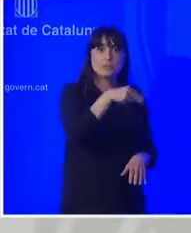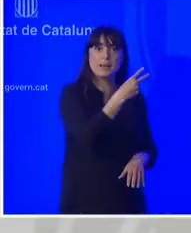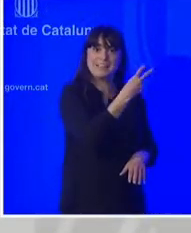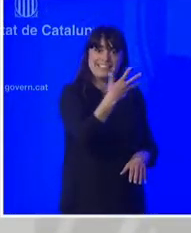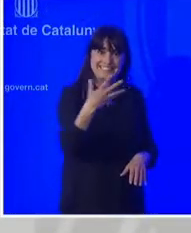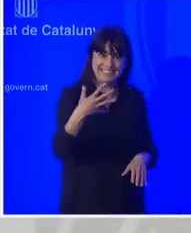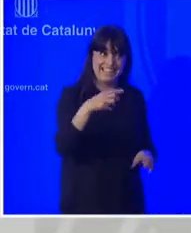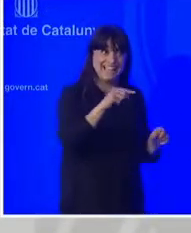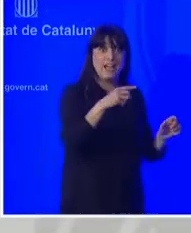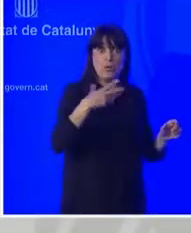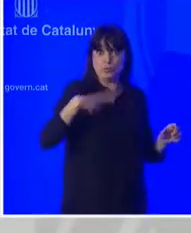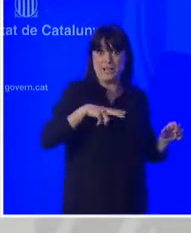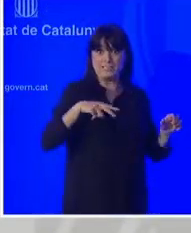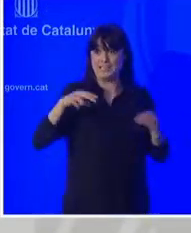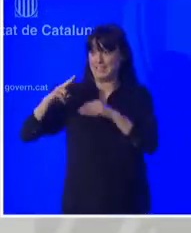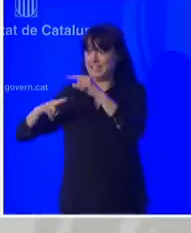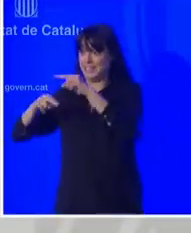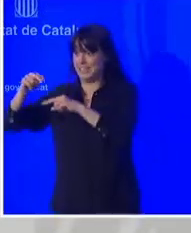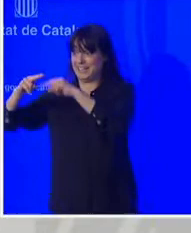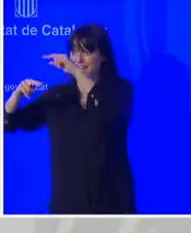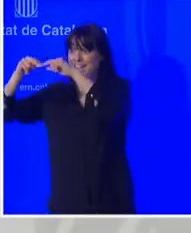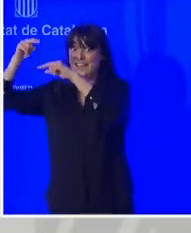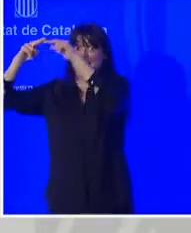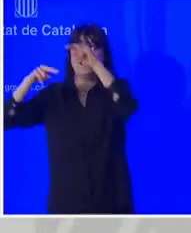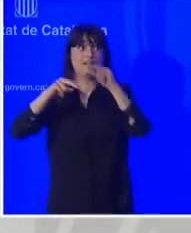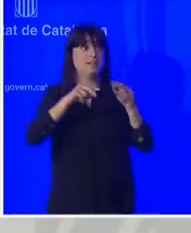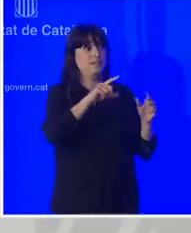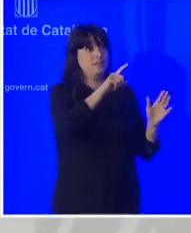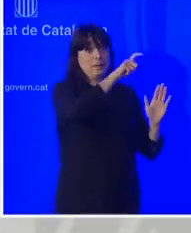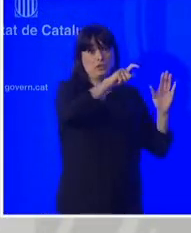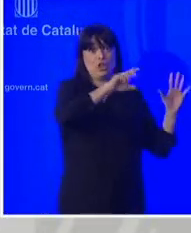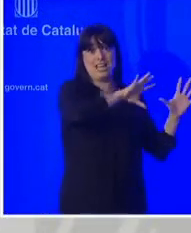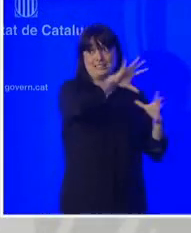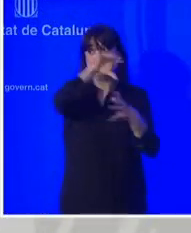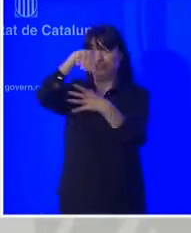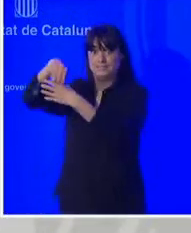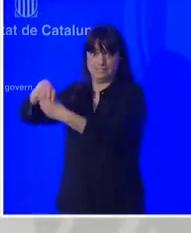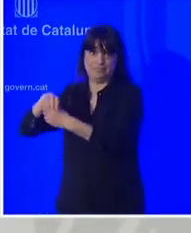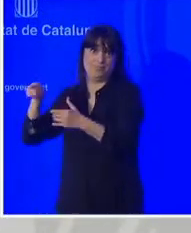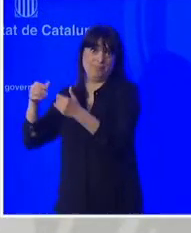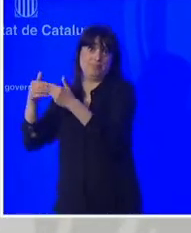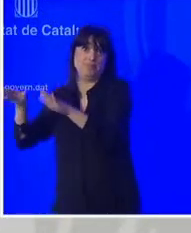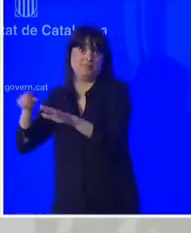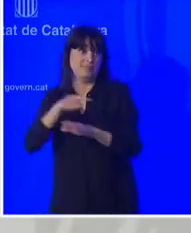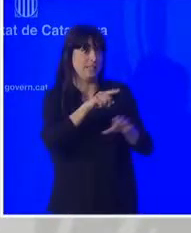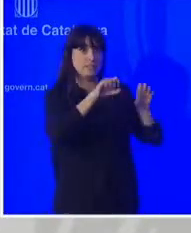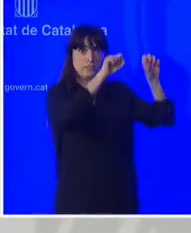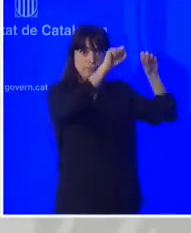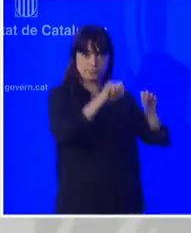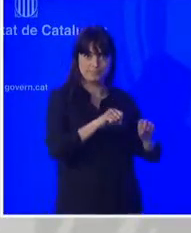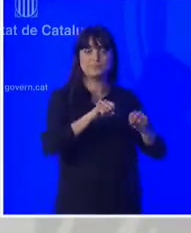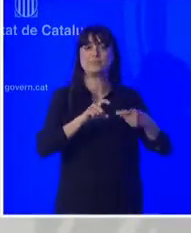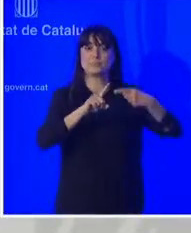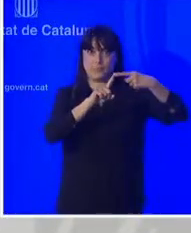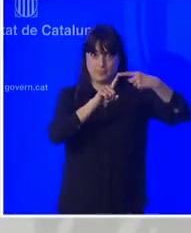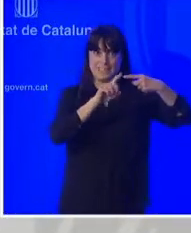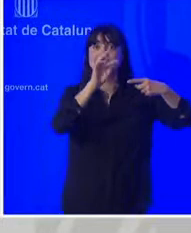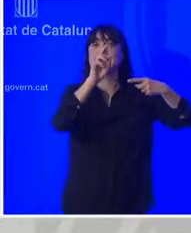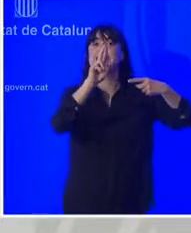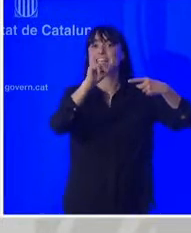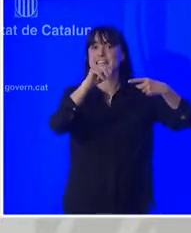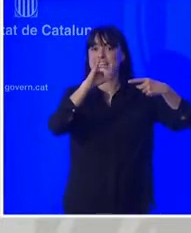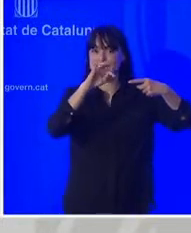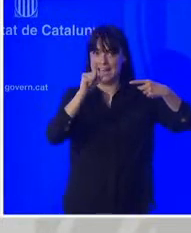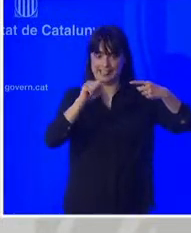pugui estrenar en aquell moment aquest nou equipament. I pel que fa a l'actual presó de Batràs, aquesta es